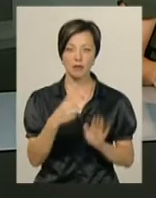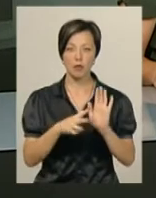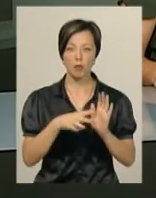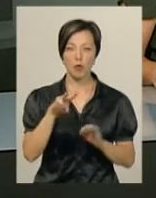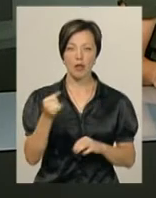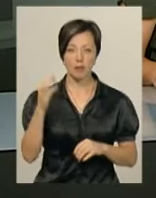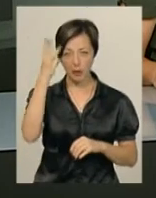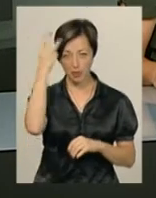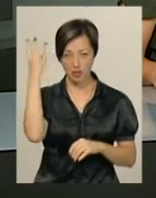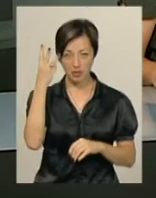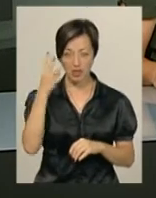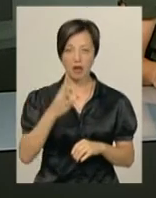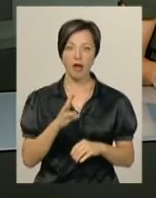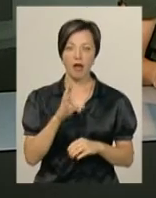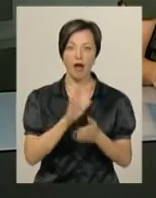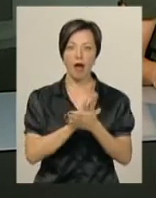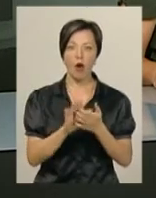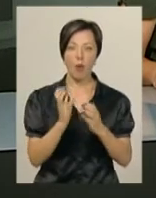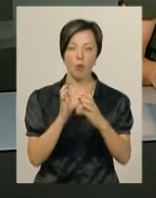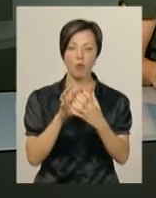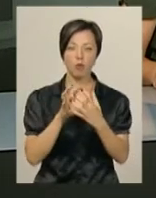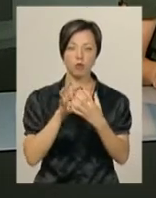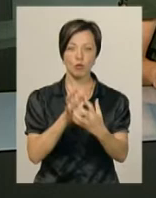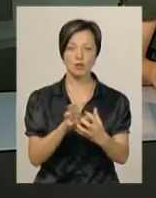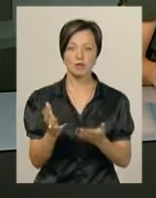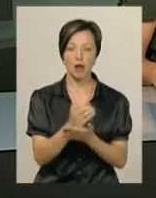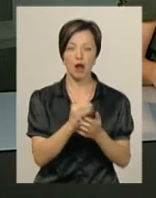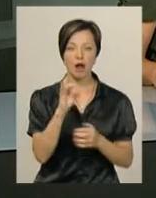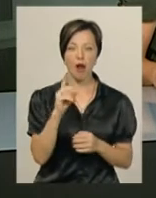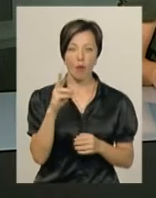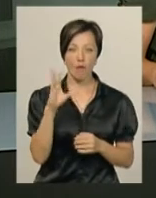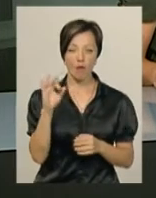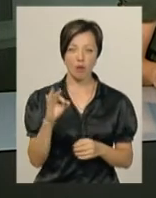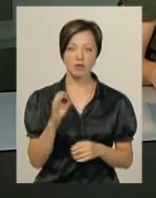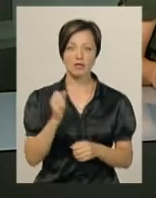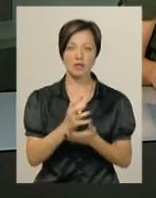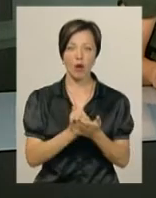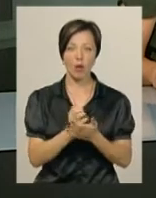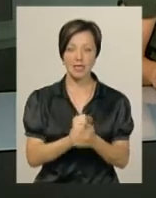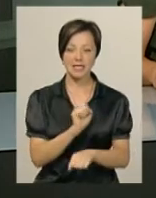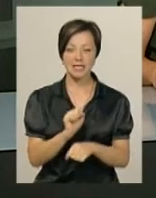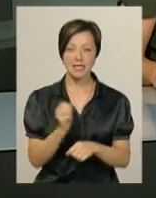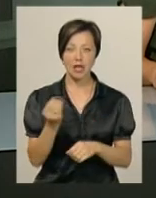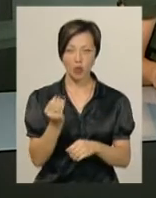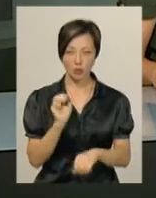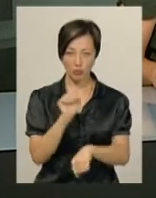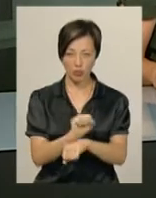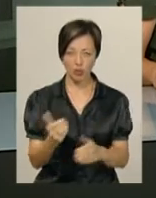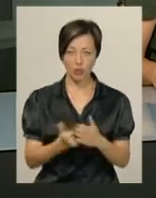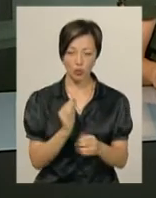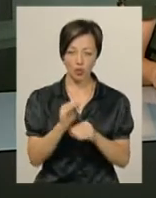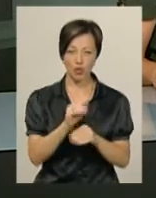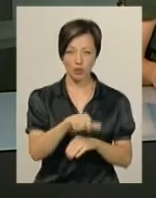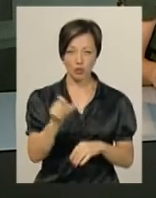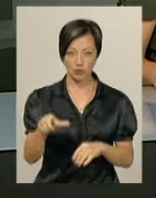липня, Хмельницький екобус збиратиме в мікрорайоні Ракове. За год зерно – нова зупинка в його маршруті. Її додали на прохання самих